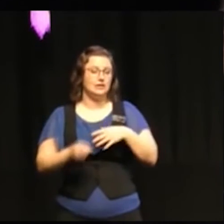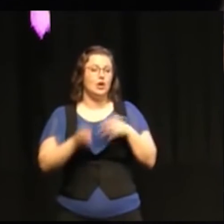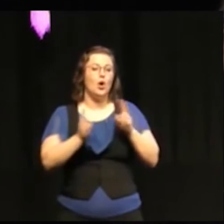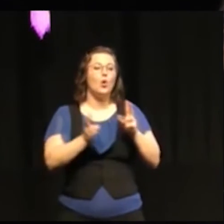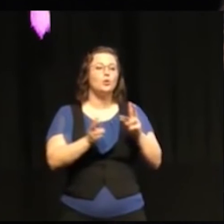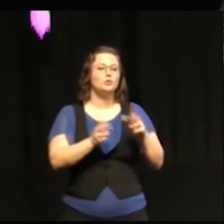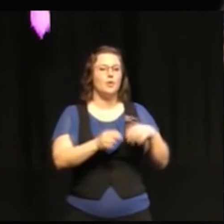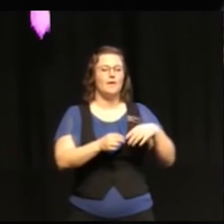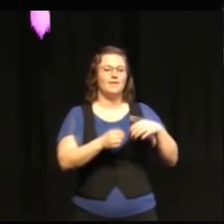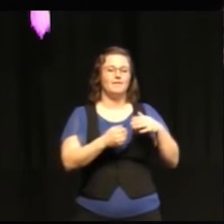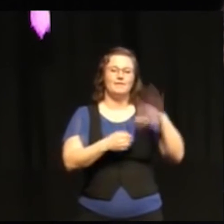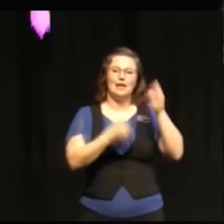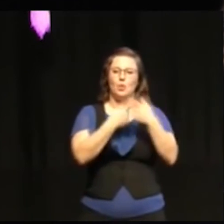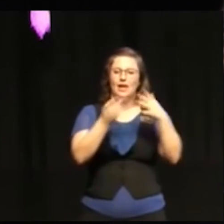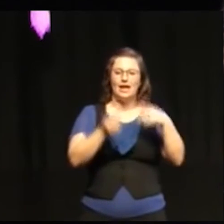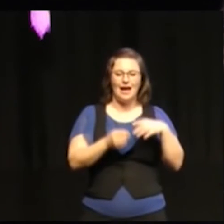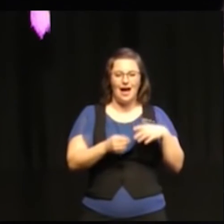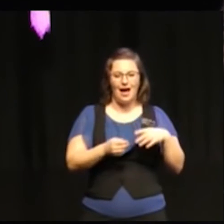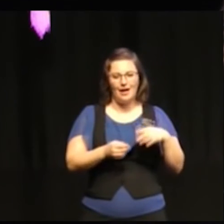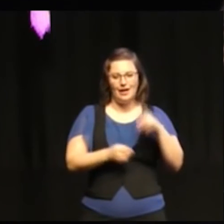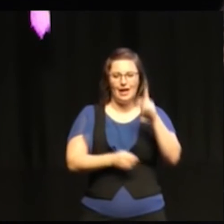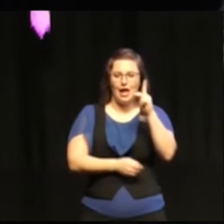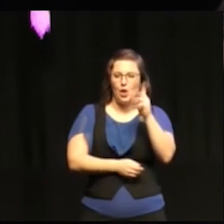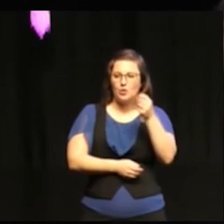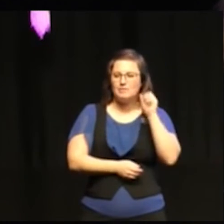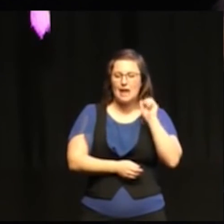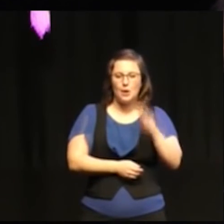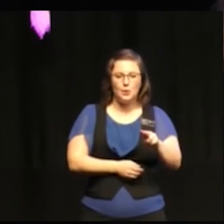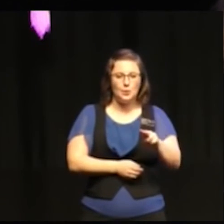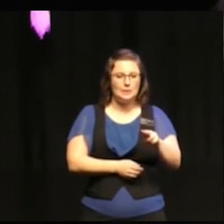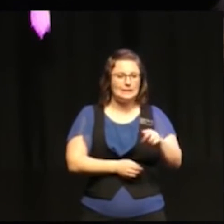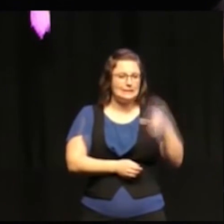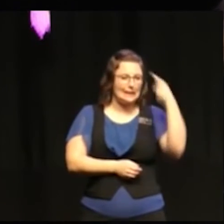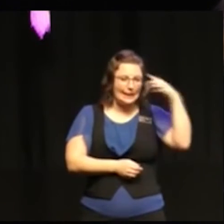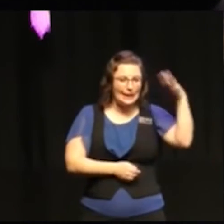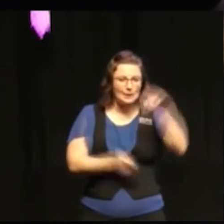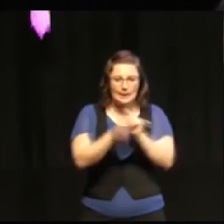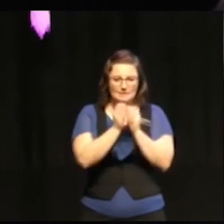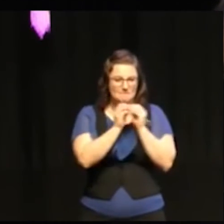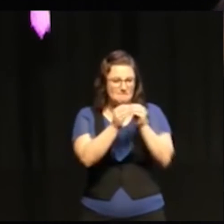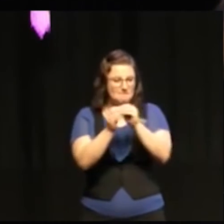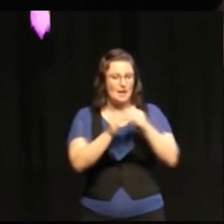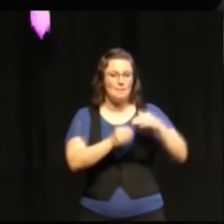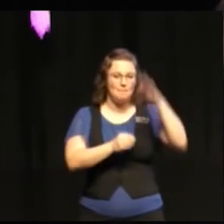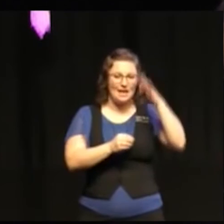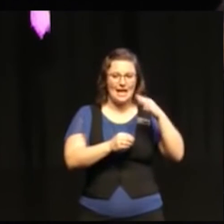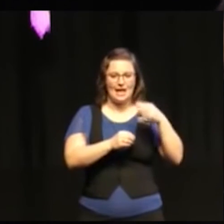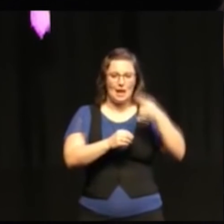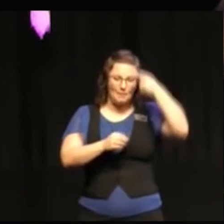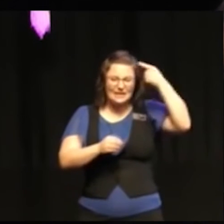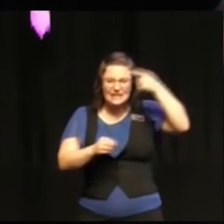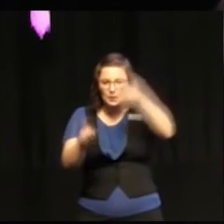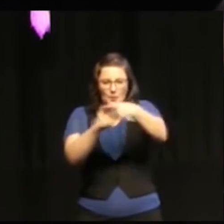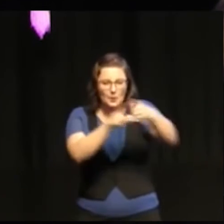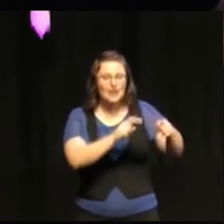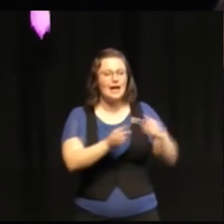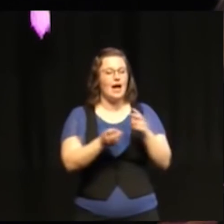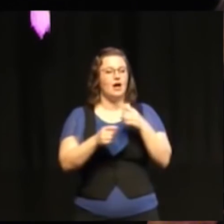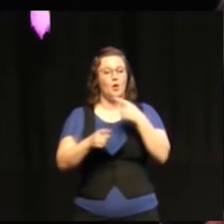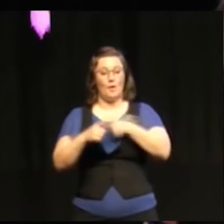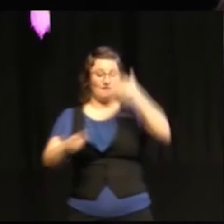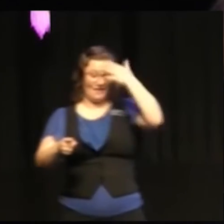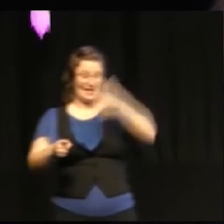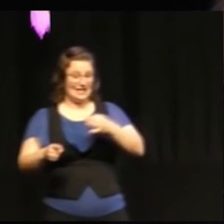konspirationsteorier och ifrågasättande av vetenskap att vi kanske behöver vara lite mer